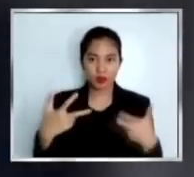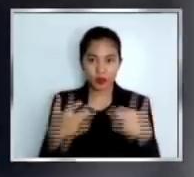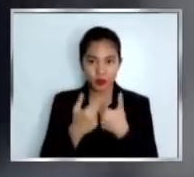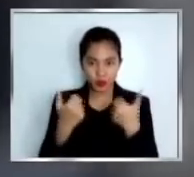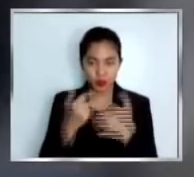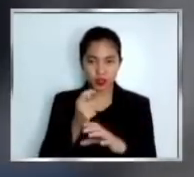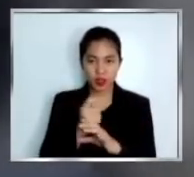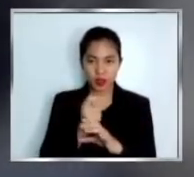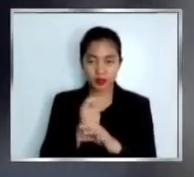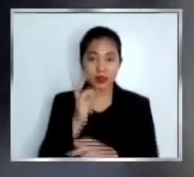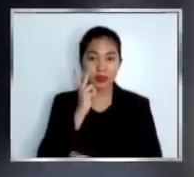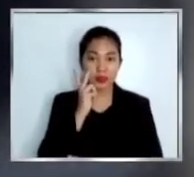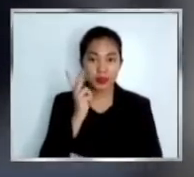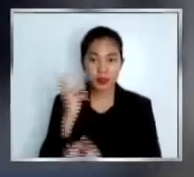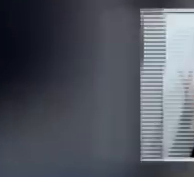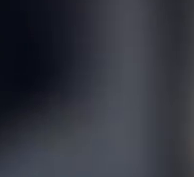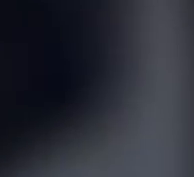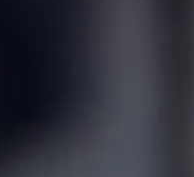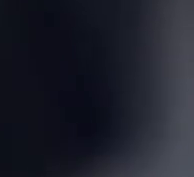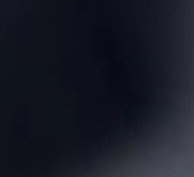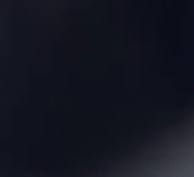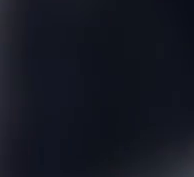detalye, ihatid po namin maya-maya.